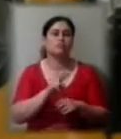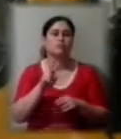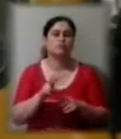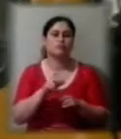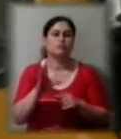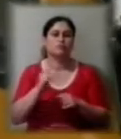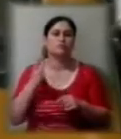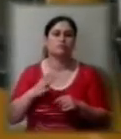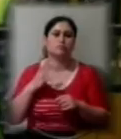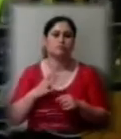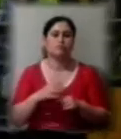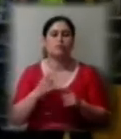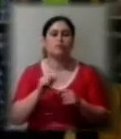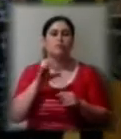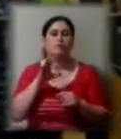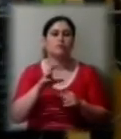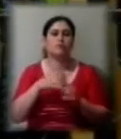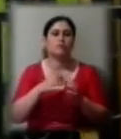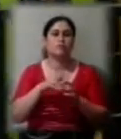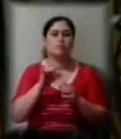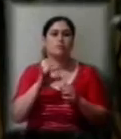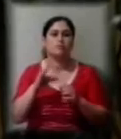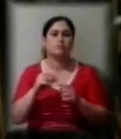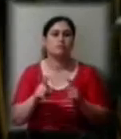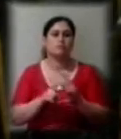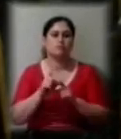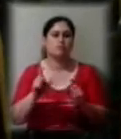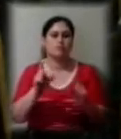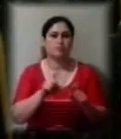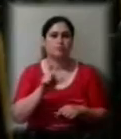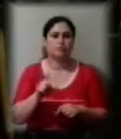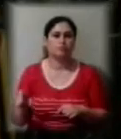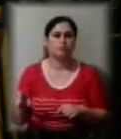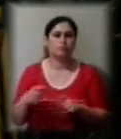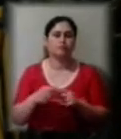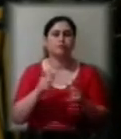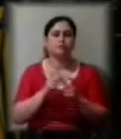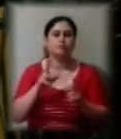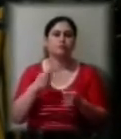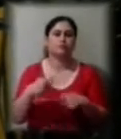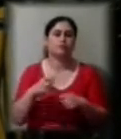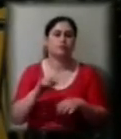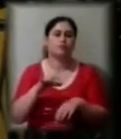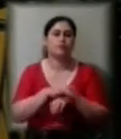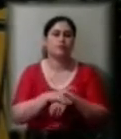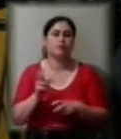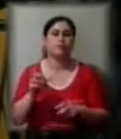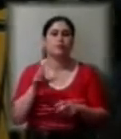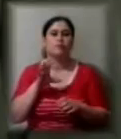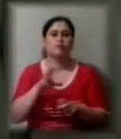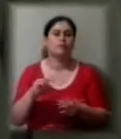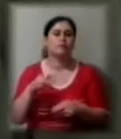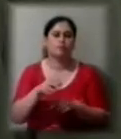На автобус Херсон-Микільське починається посадка. «Квитки поки продаємо по факту. Приходять автобуси, продаємо квитки. Каса